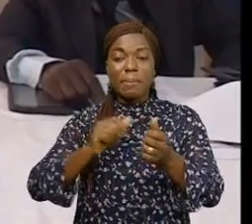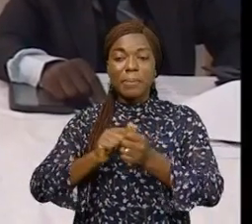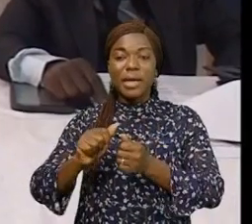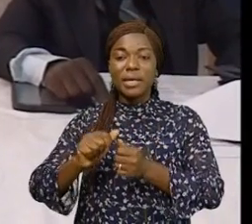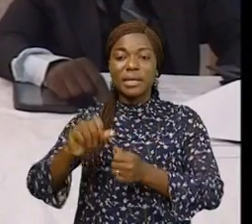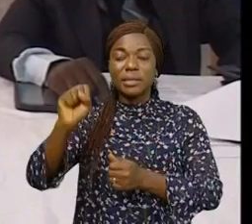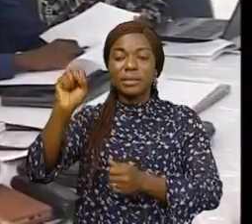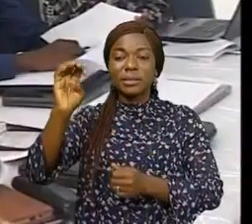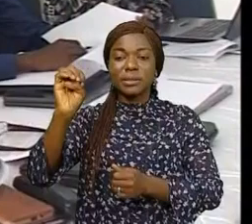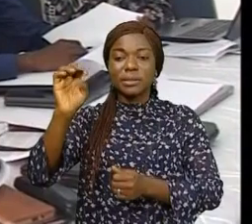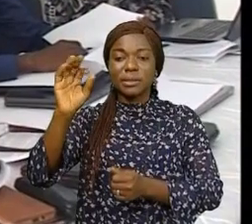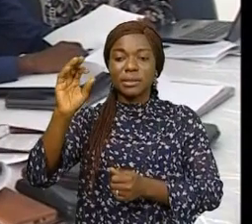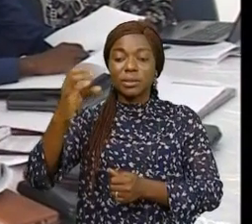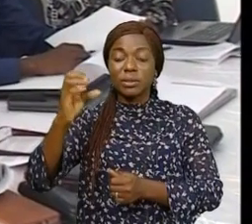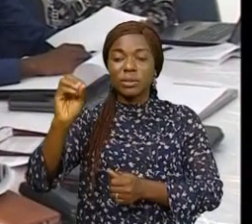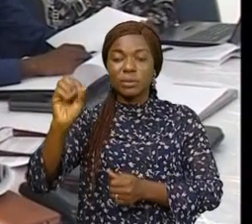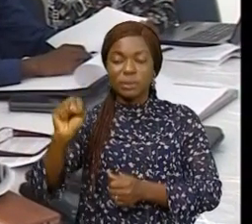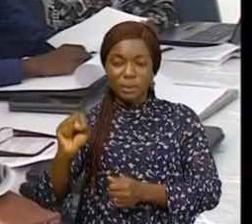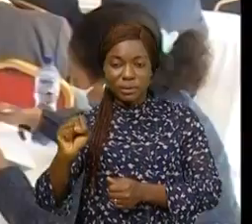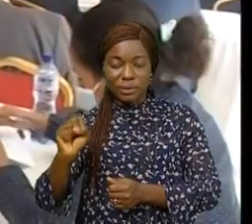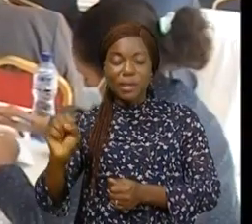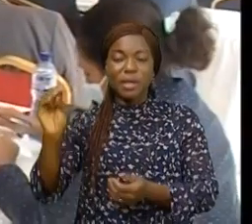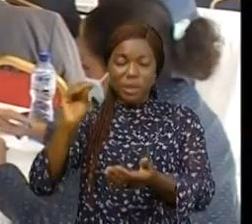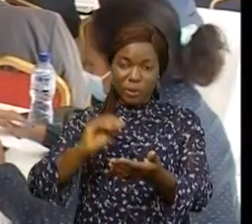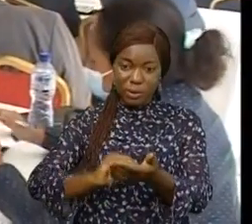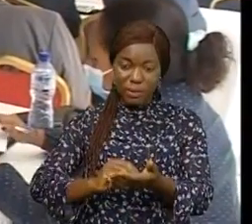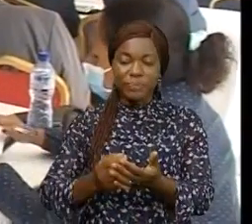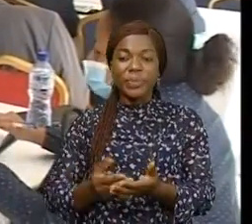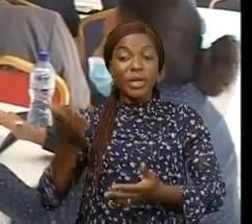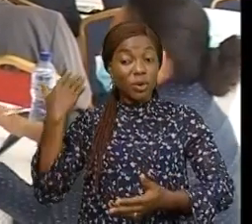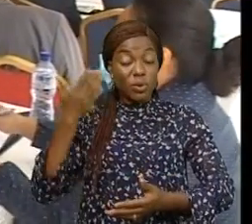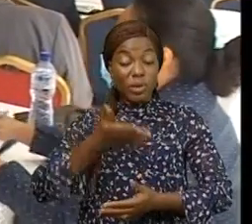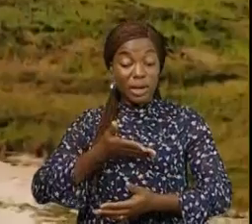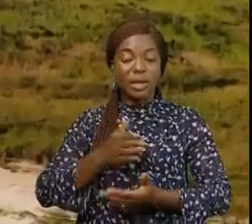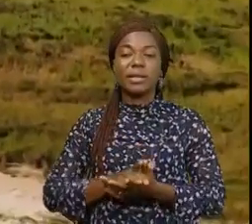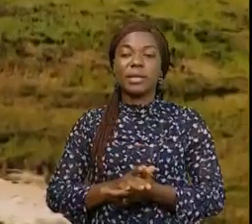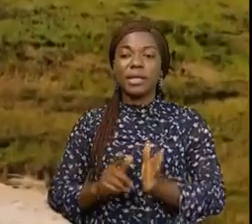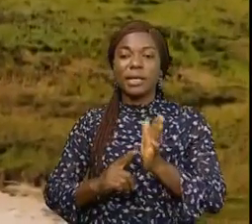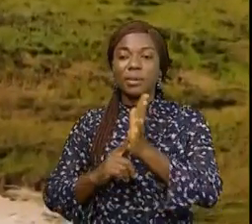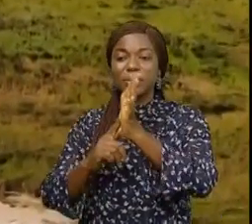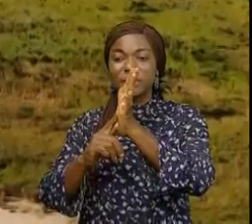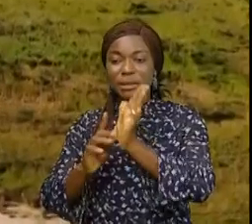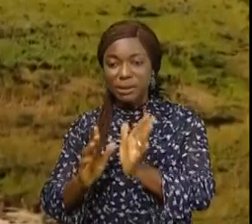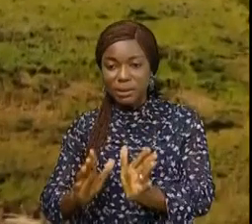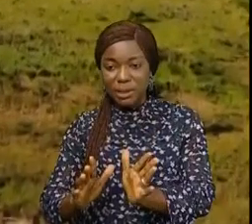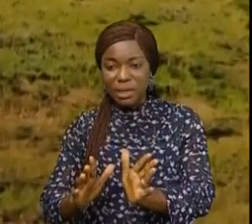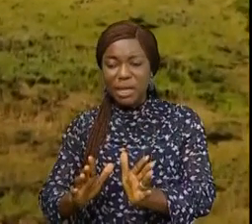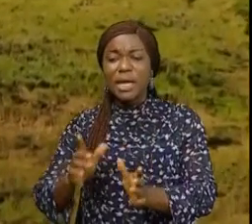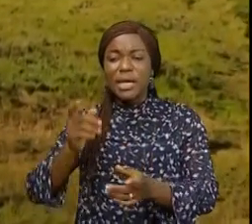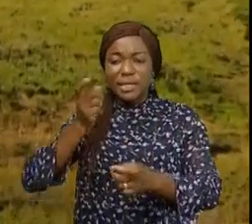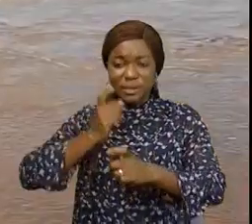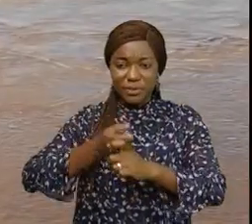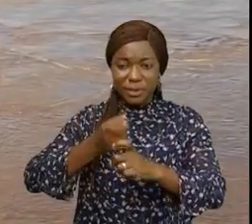réservoir d'eau douce du monde après l'Amazonie. Cette ressource en eau douce représente des enjeux fondamentaux pour le